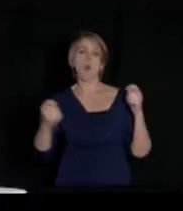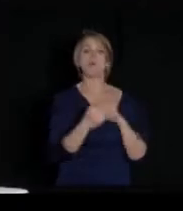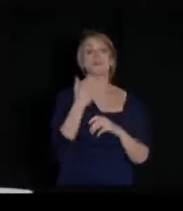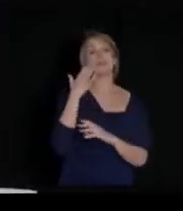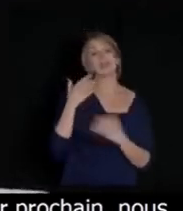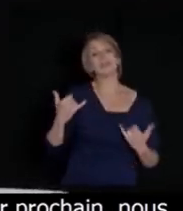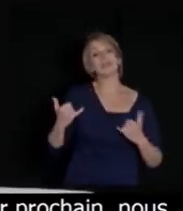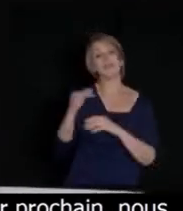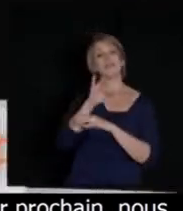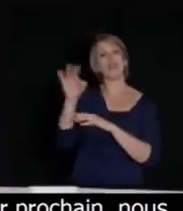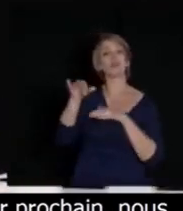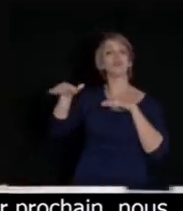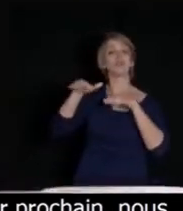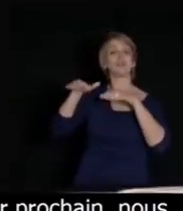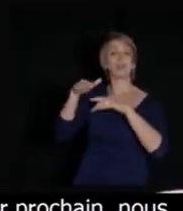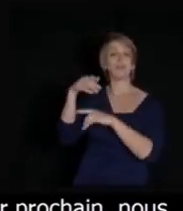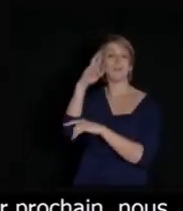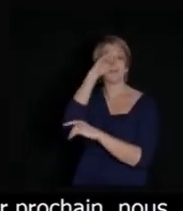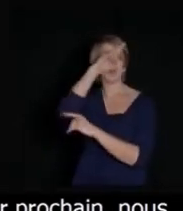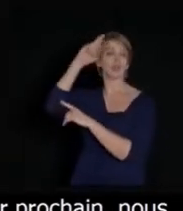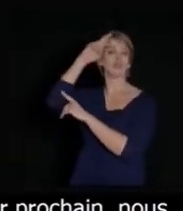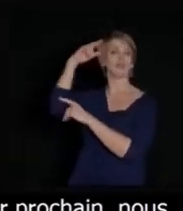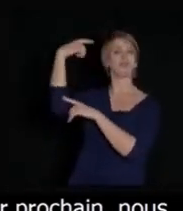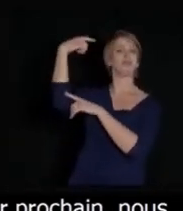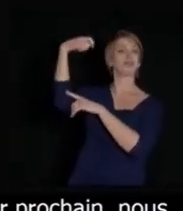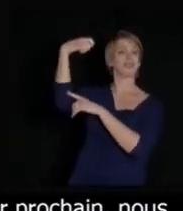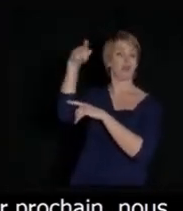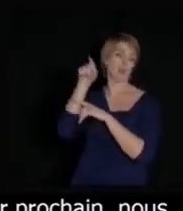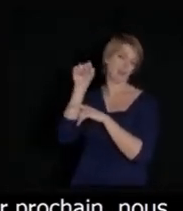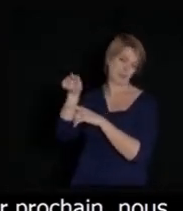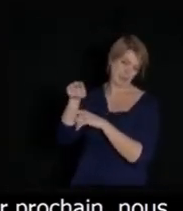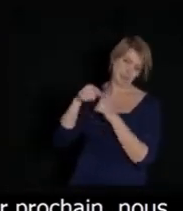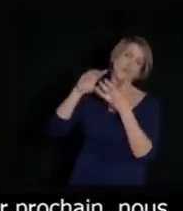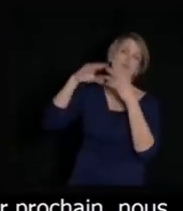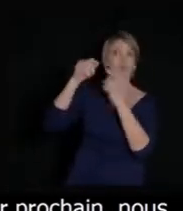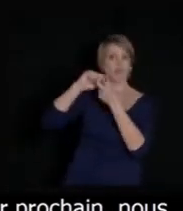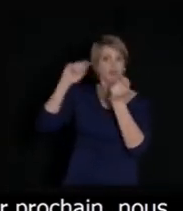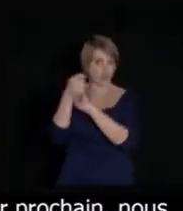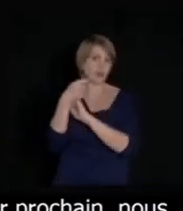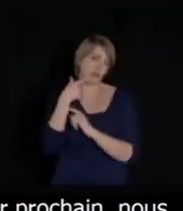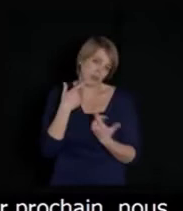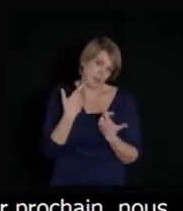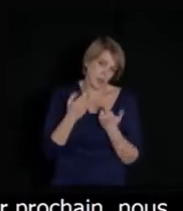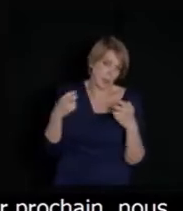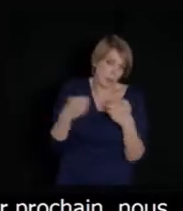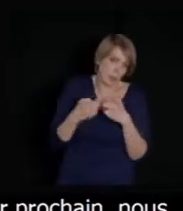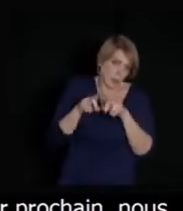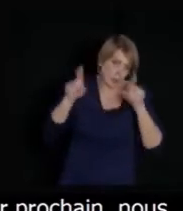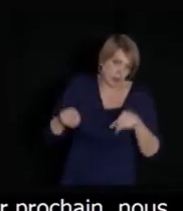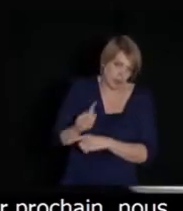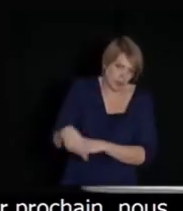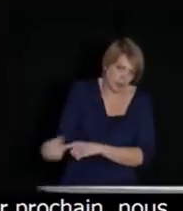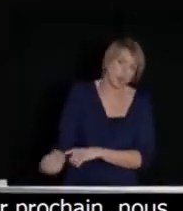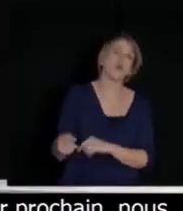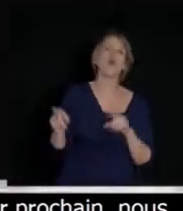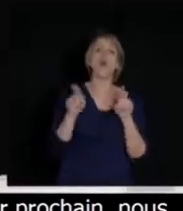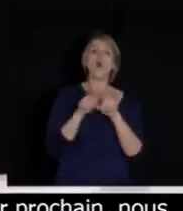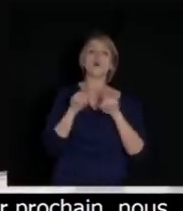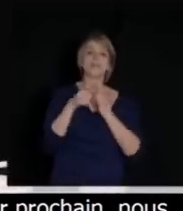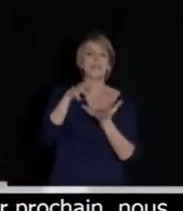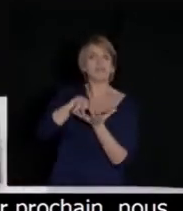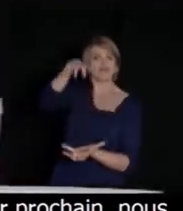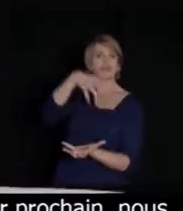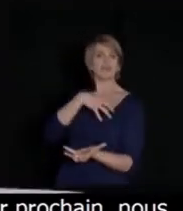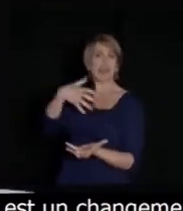Vous en connaissez les prémices. D'abord, changer le système de la monarchie présidentielle, j'y viendrai dans un instant. Deuxièmement, procéder